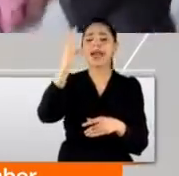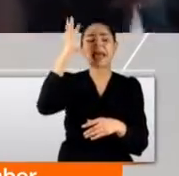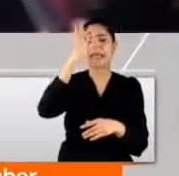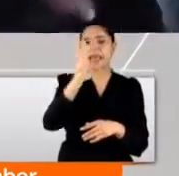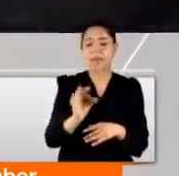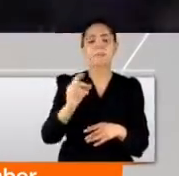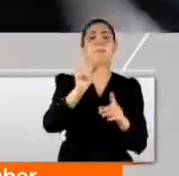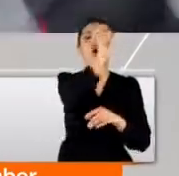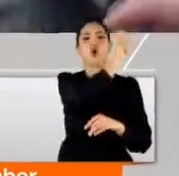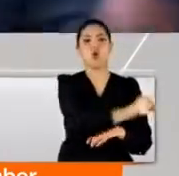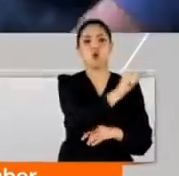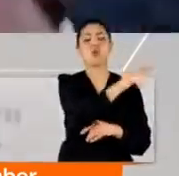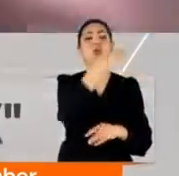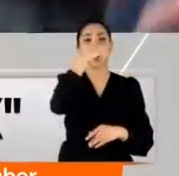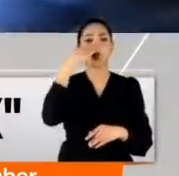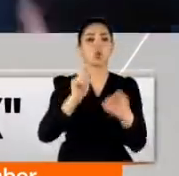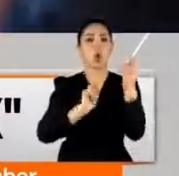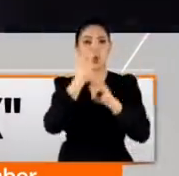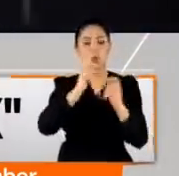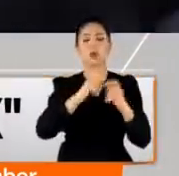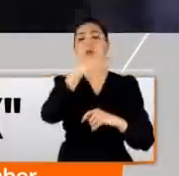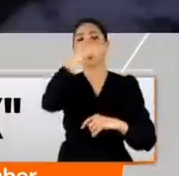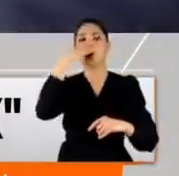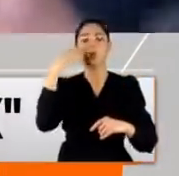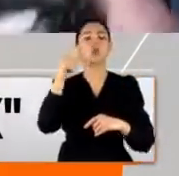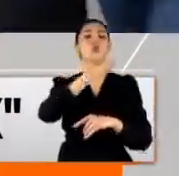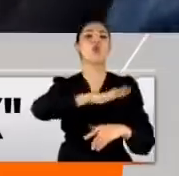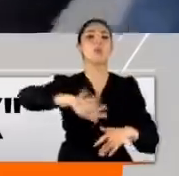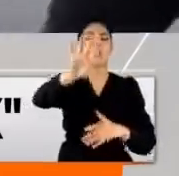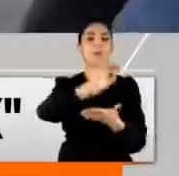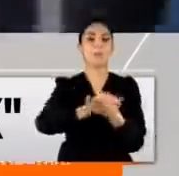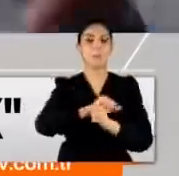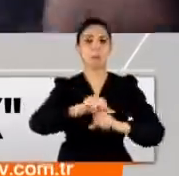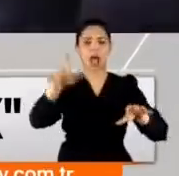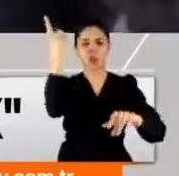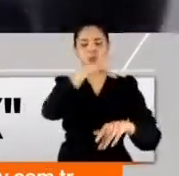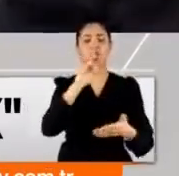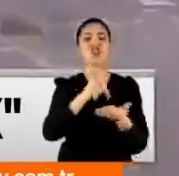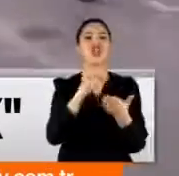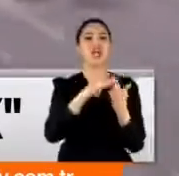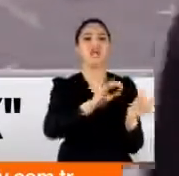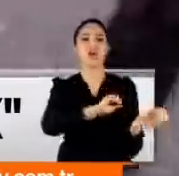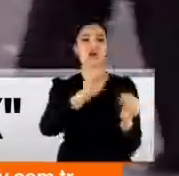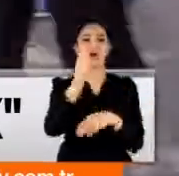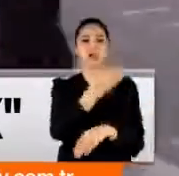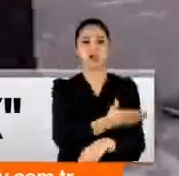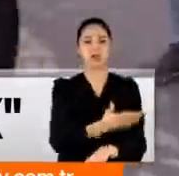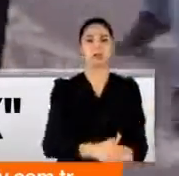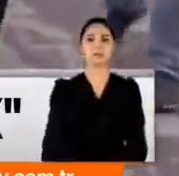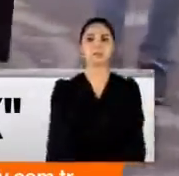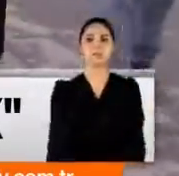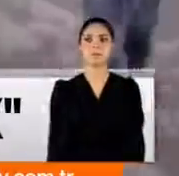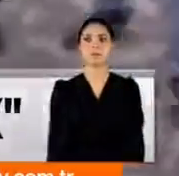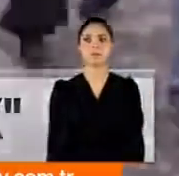Ümit Can Uygun uyuşturucu kullanmak ve kullanılmasını alenen özendirmek suçundan cezaevine konuldu. Aleyna Çakır'ın